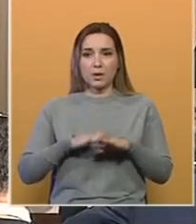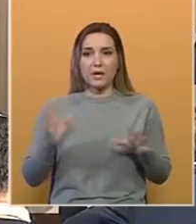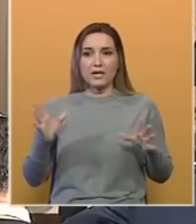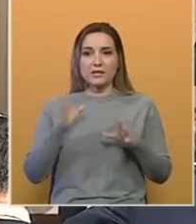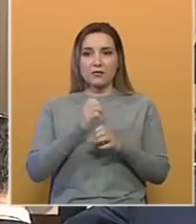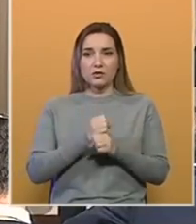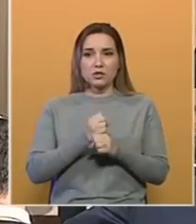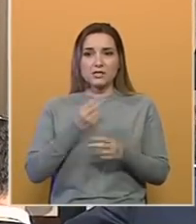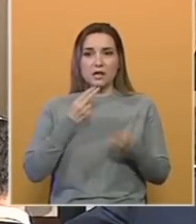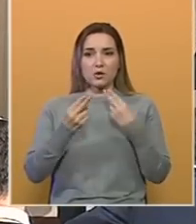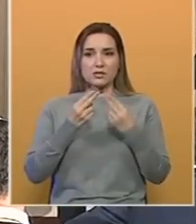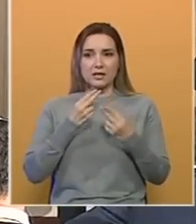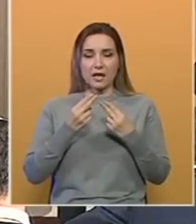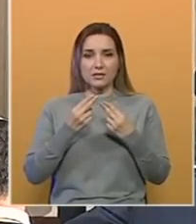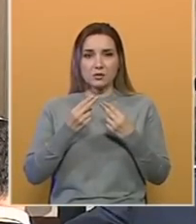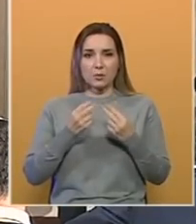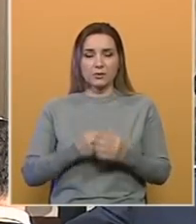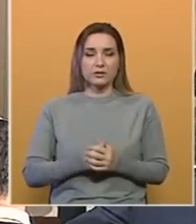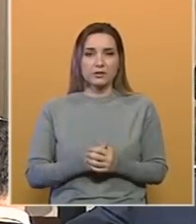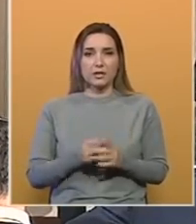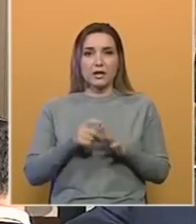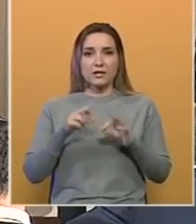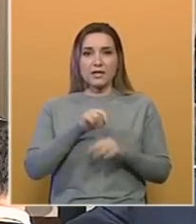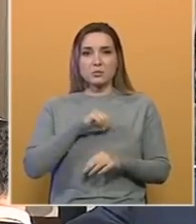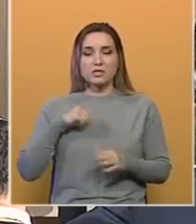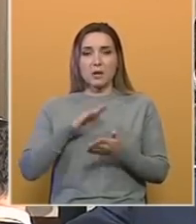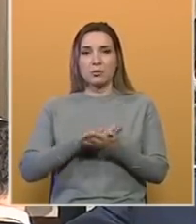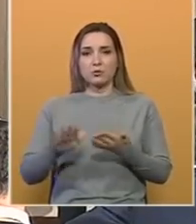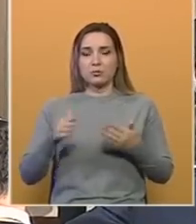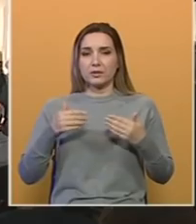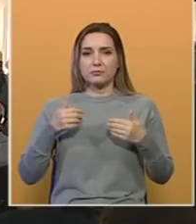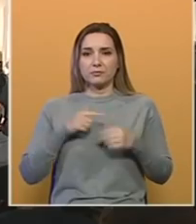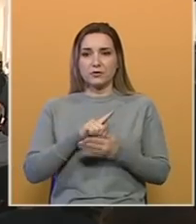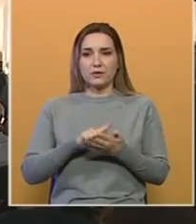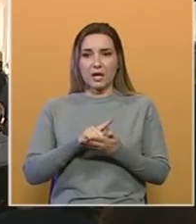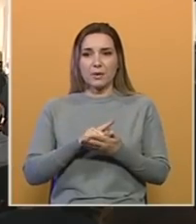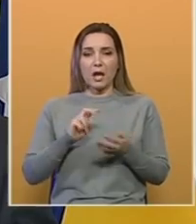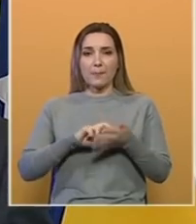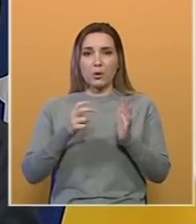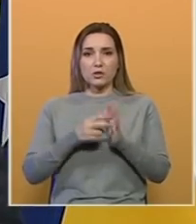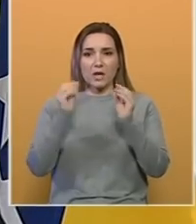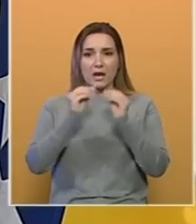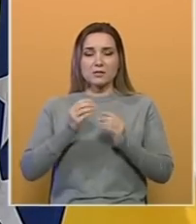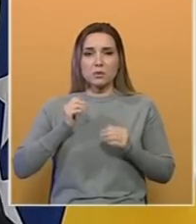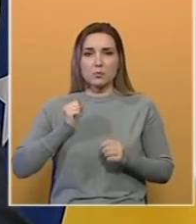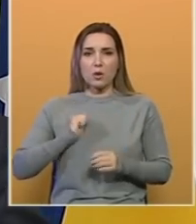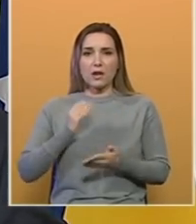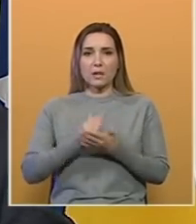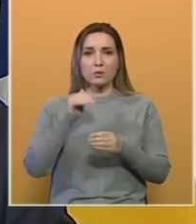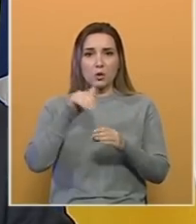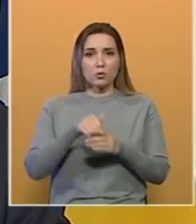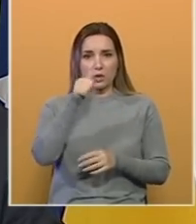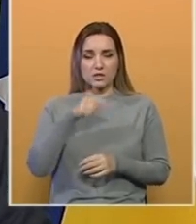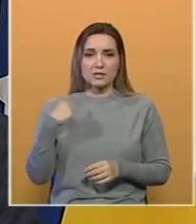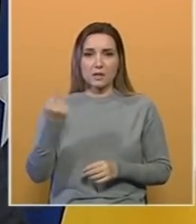završća se konstatacijom da smo samo džaba gubili vrijeme i energiju. Politički aranžban mora da bude unutra ono što se mi